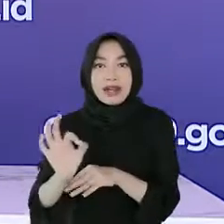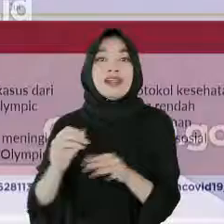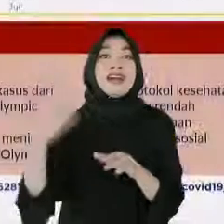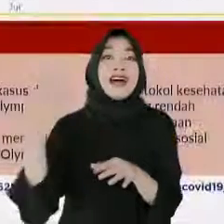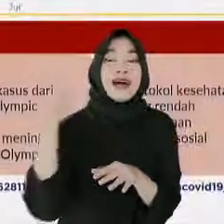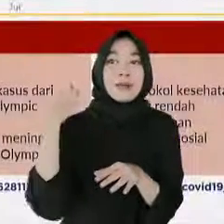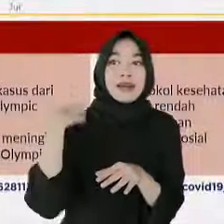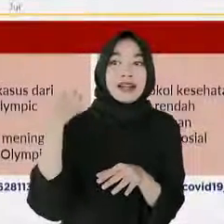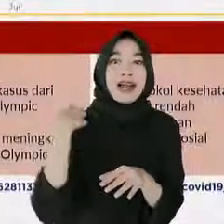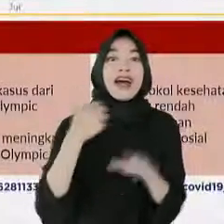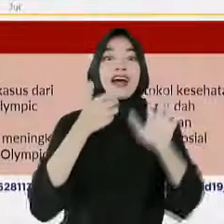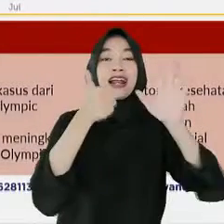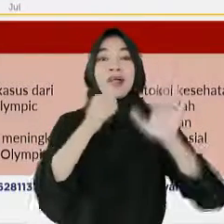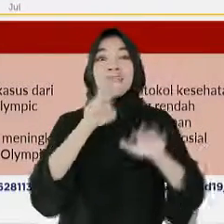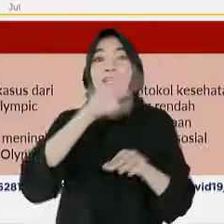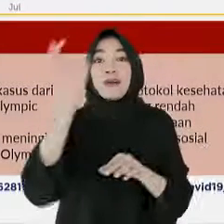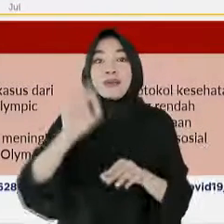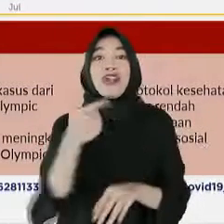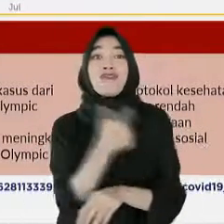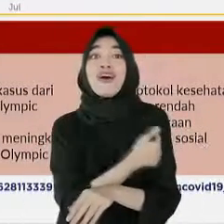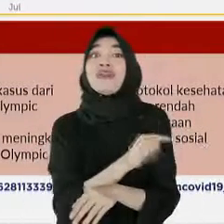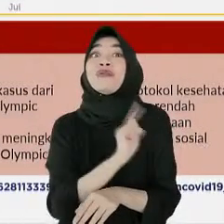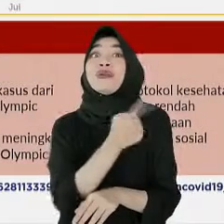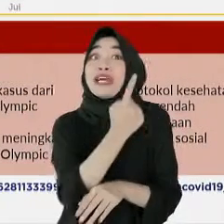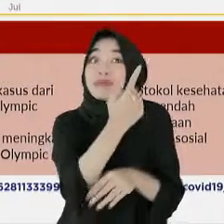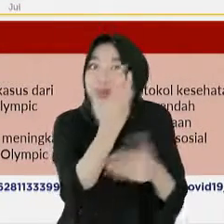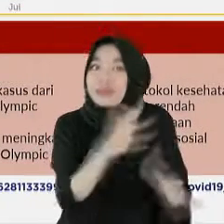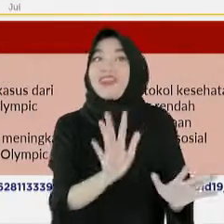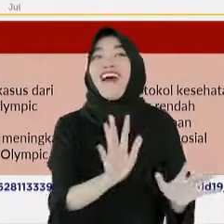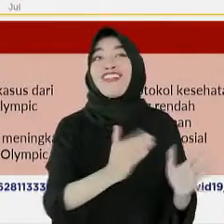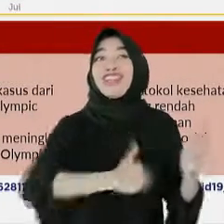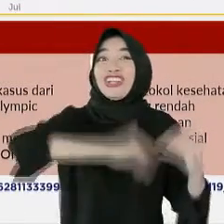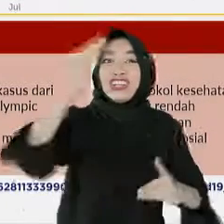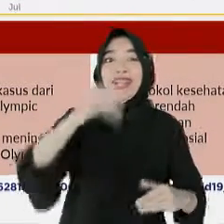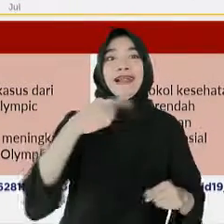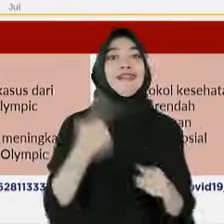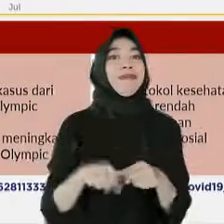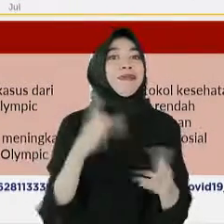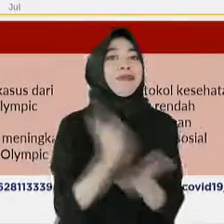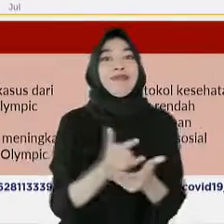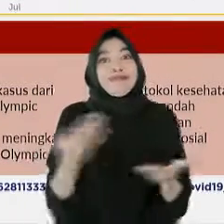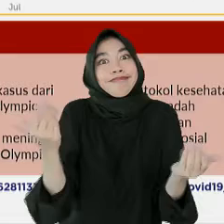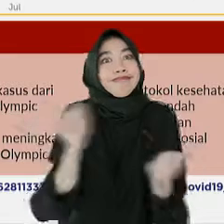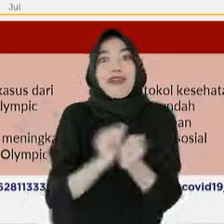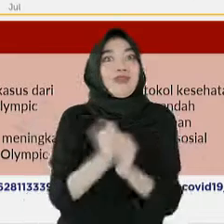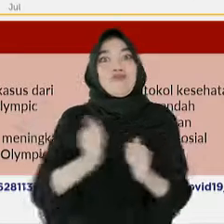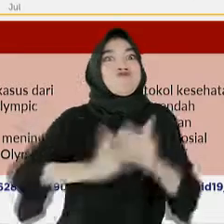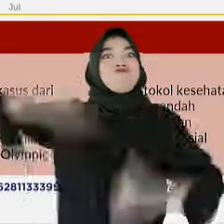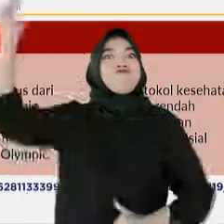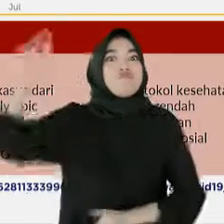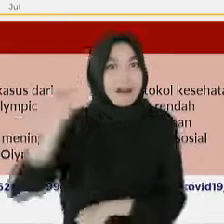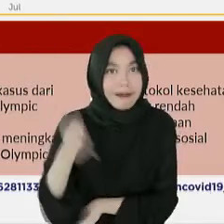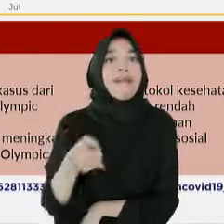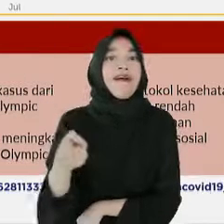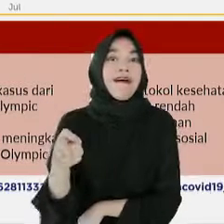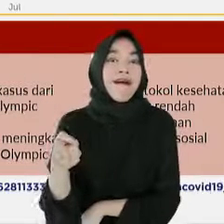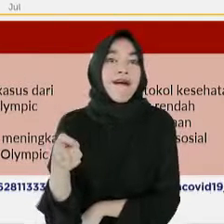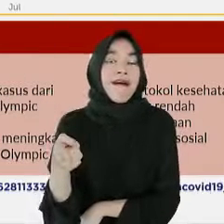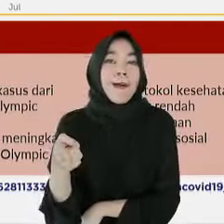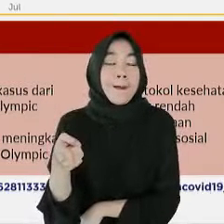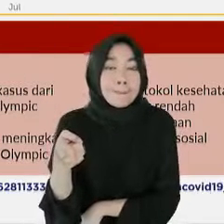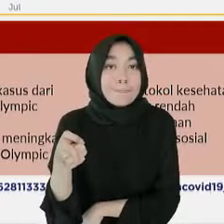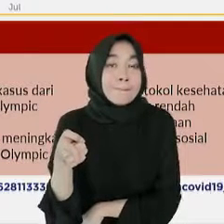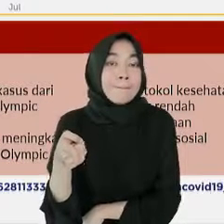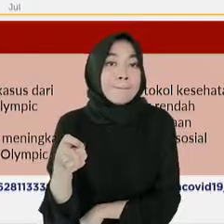dan Amerika Serikat, 63 persen. Nyatanya, lonjakan kasus masih dapat terjadi. Adanya